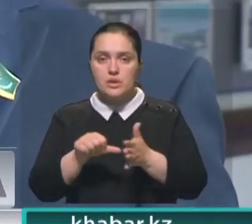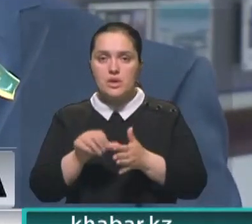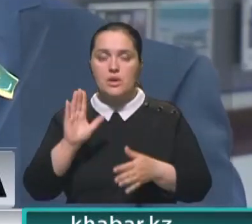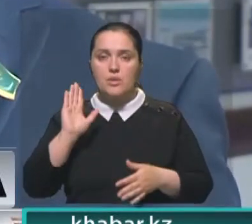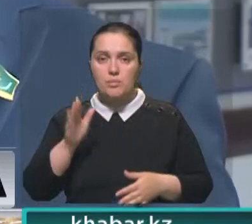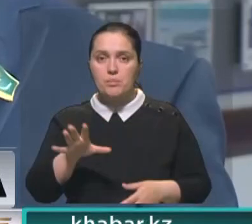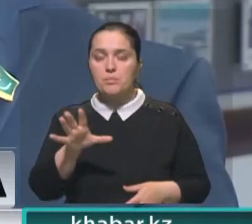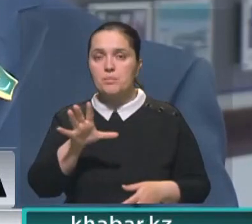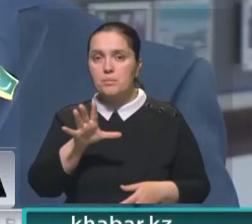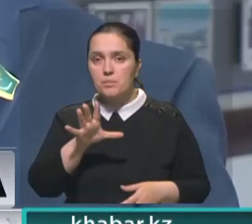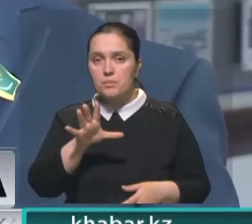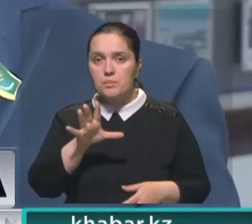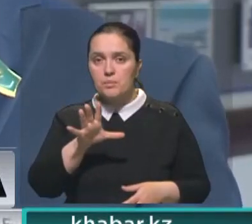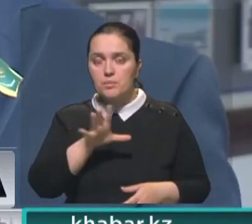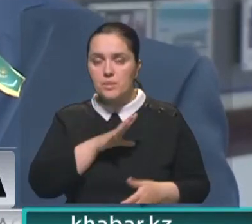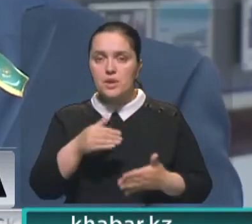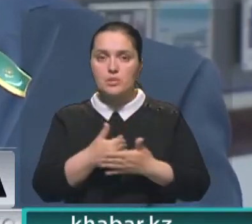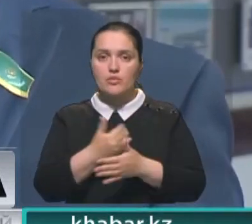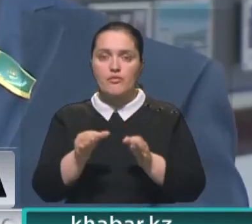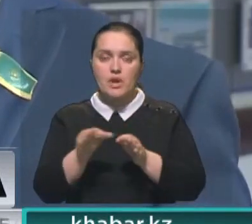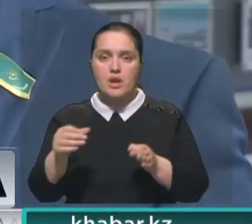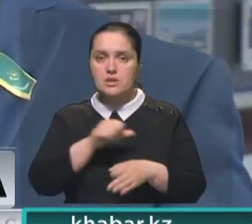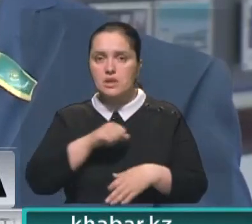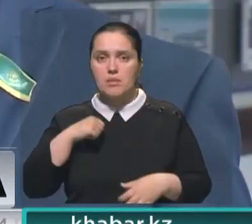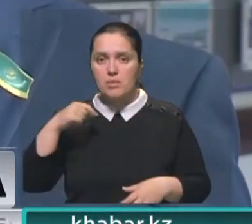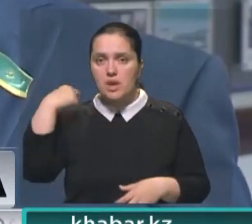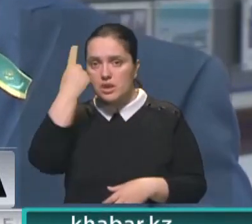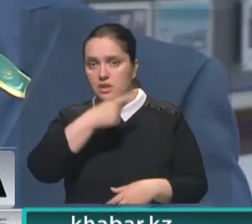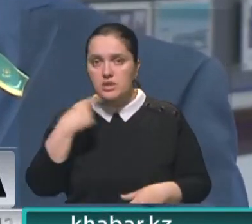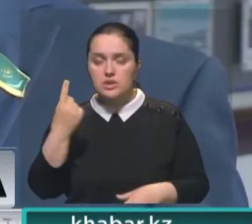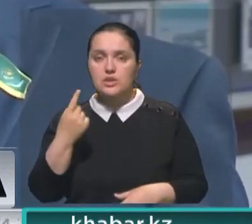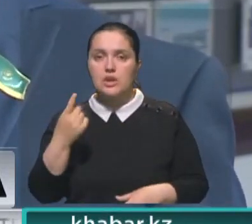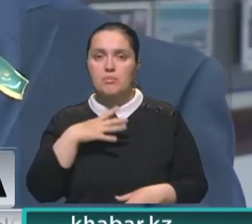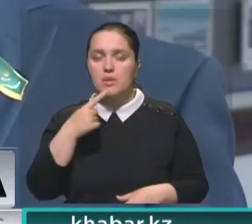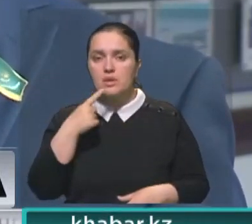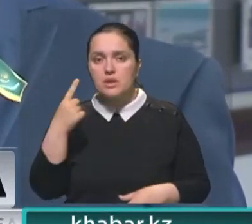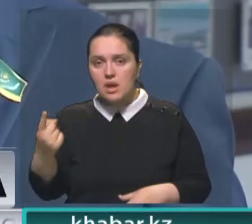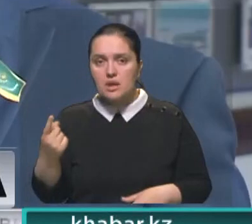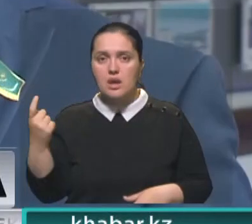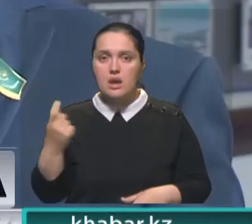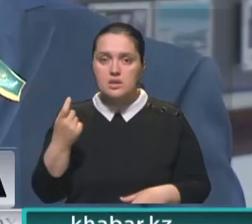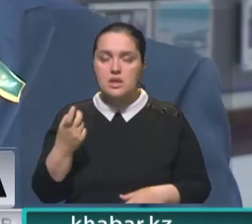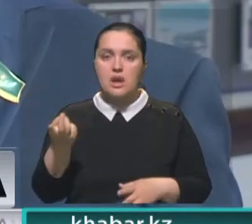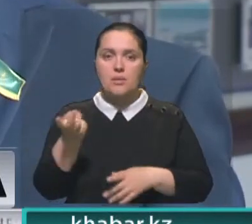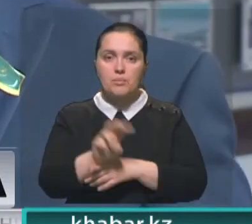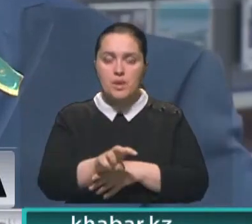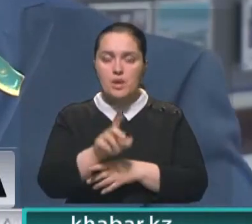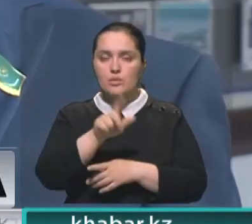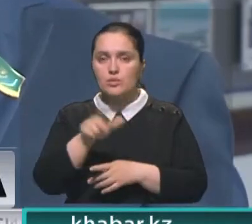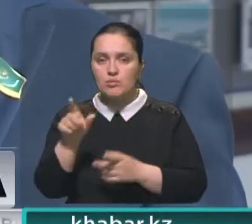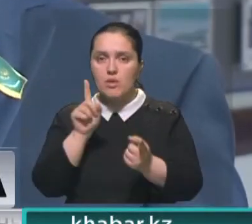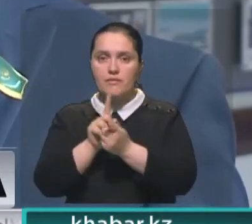Были во всех многих районах, я сам лично в семьях районах, в дальних хозяйствах побывали, с людьми встречались,